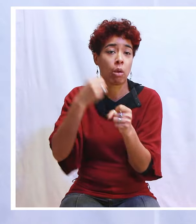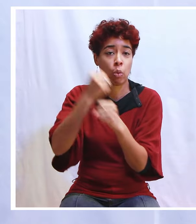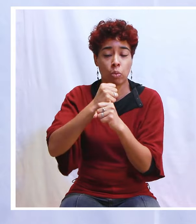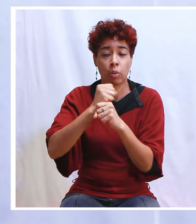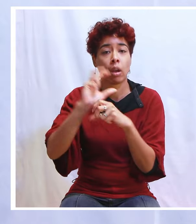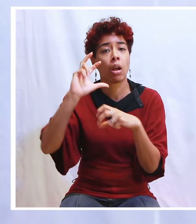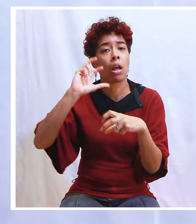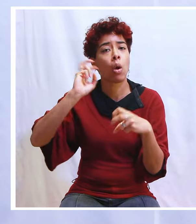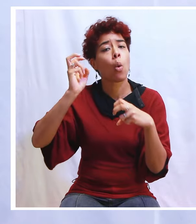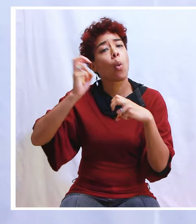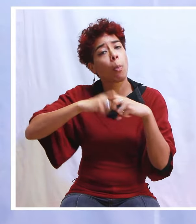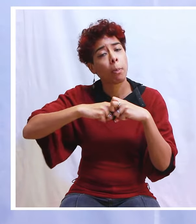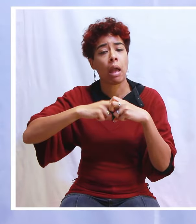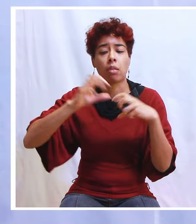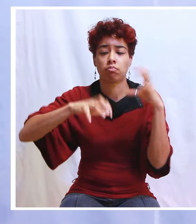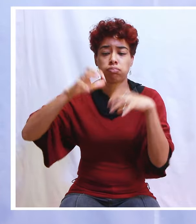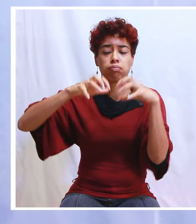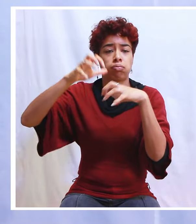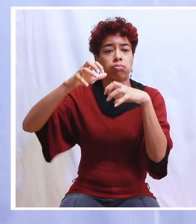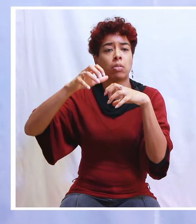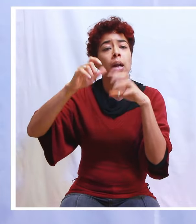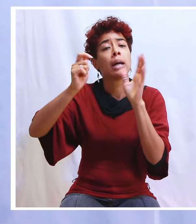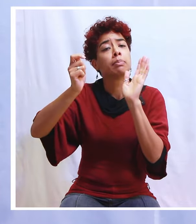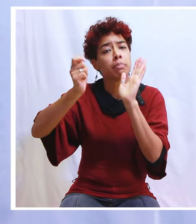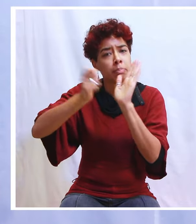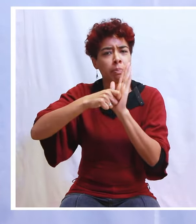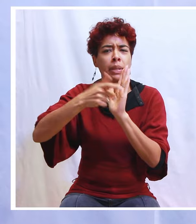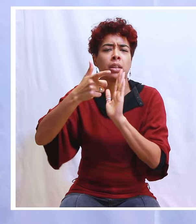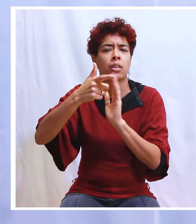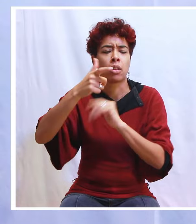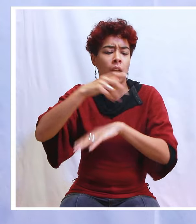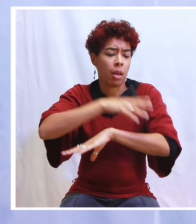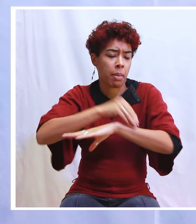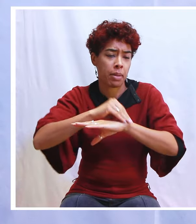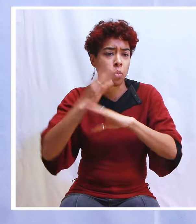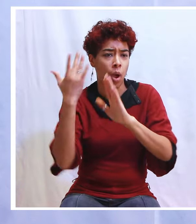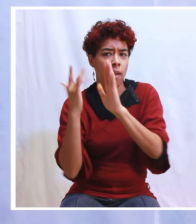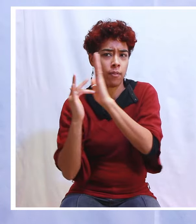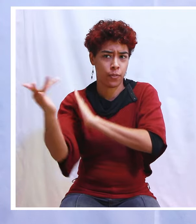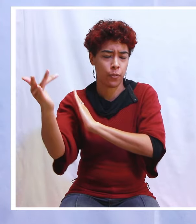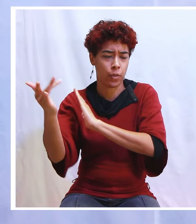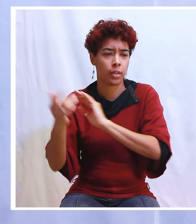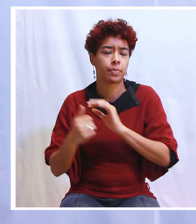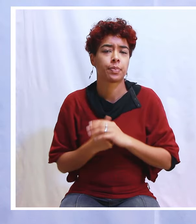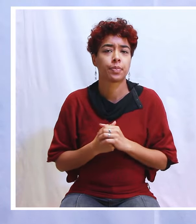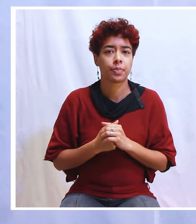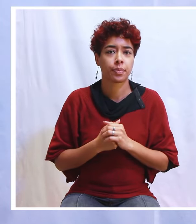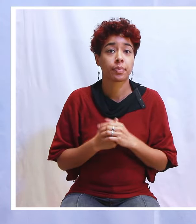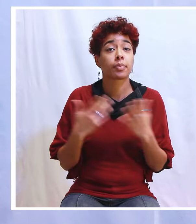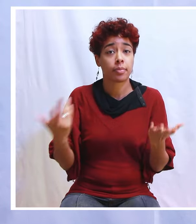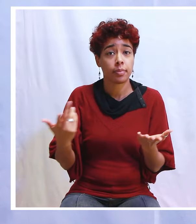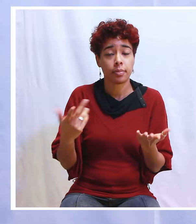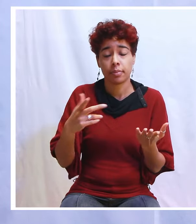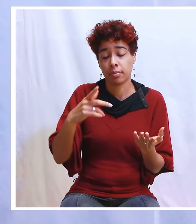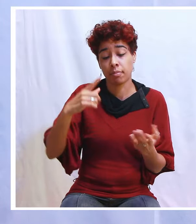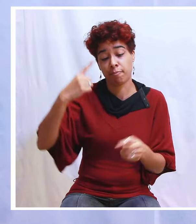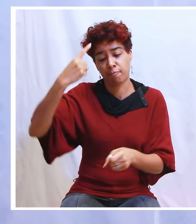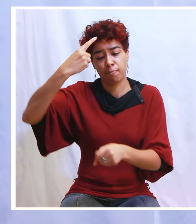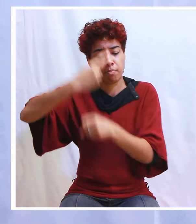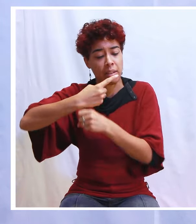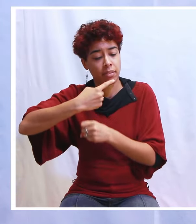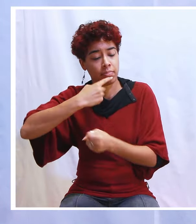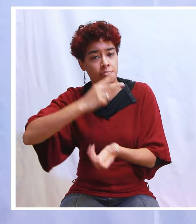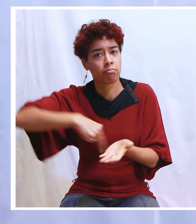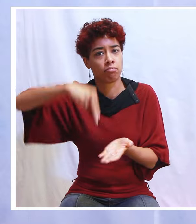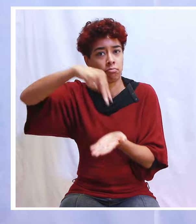Amen. Aujourd'hui j'aimerais te parler de cet ordre que Dieu va lui donner en clair. Lève-toi,